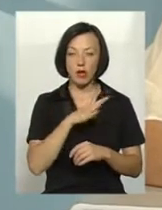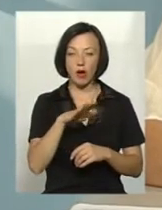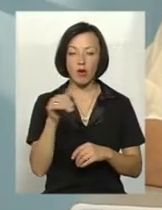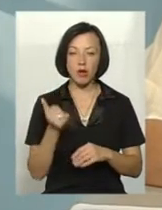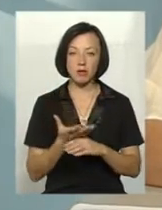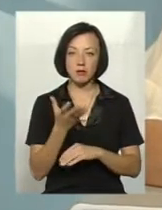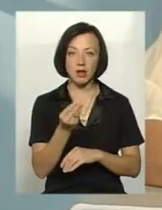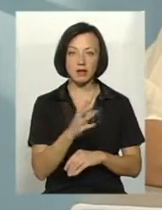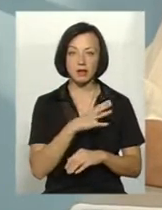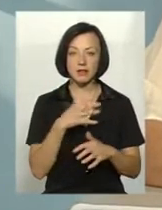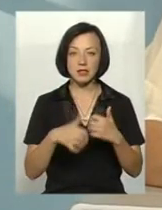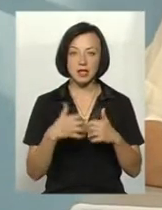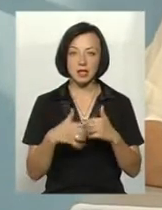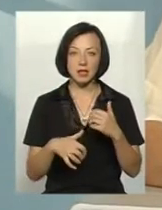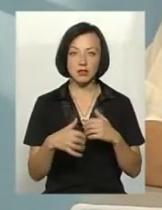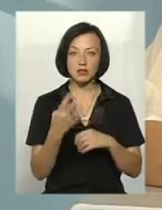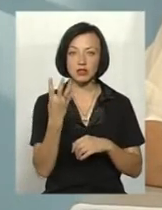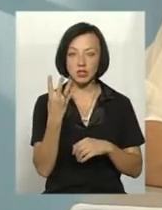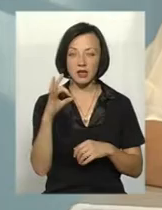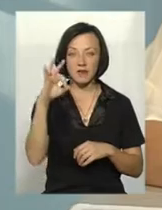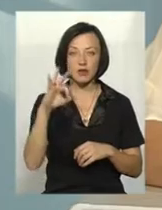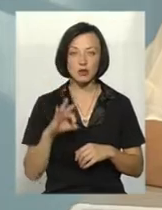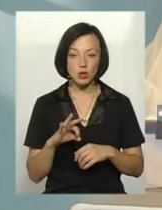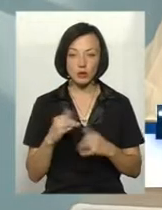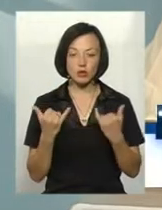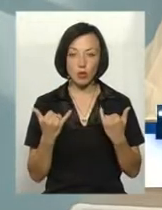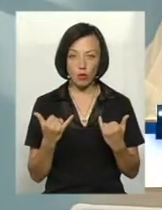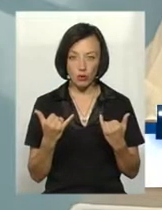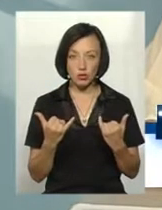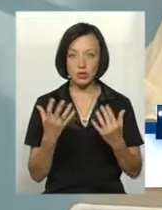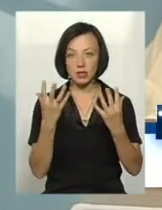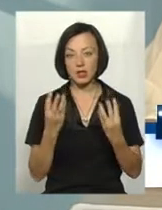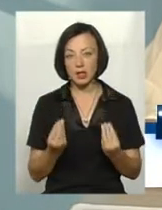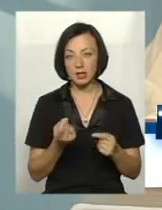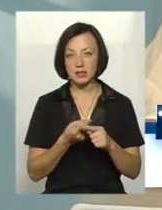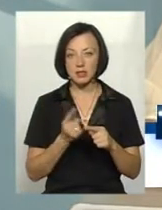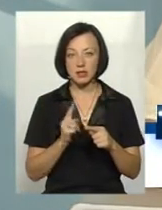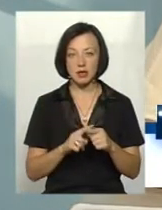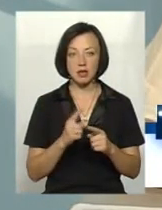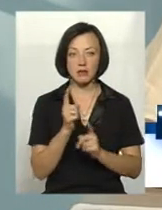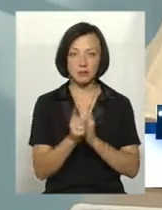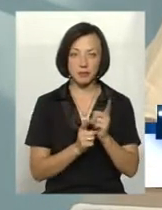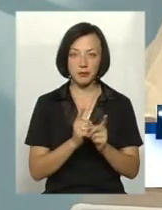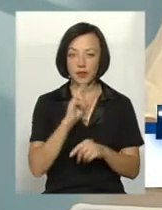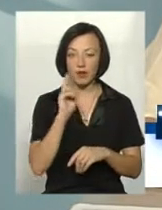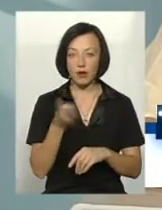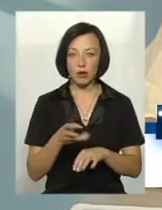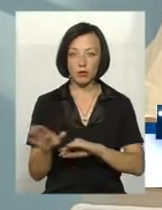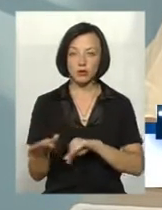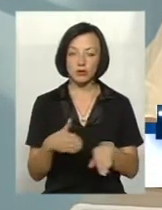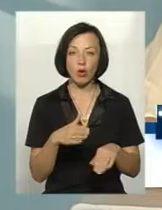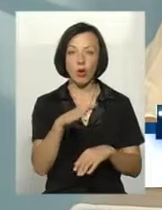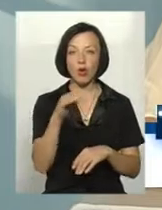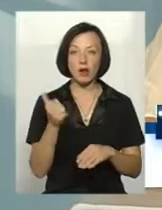плата була в середньому області більше 4 відсотків, то на сьогоднішній день це пройшло два роки, вже орендна